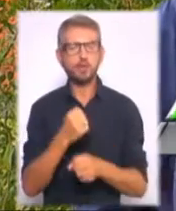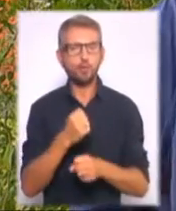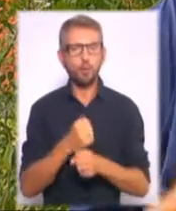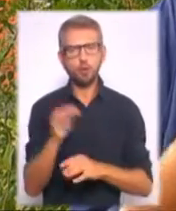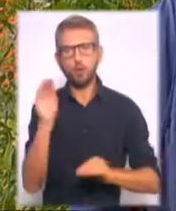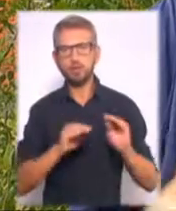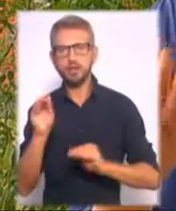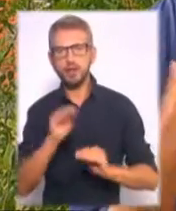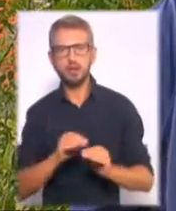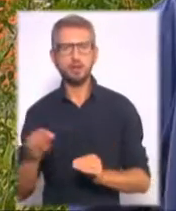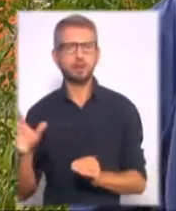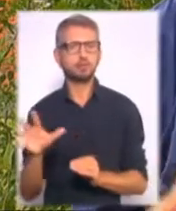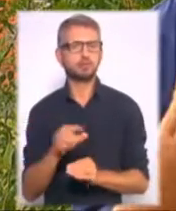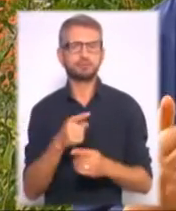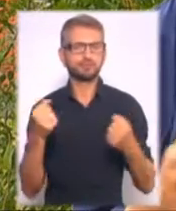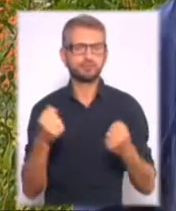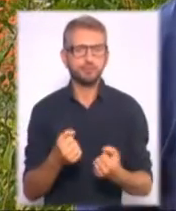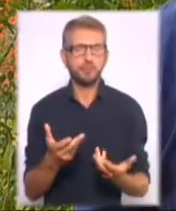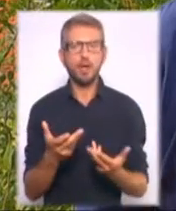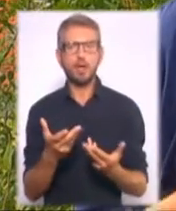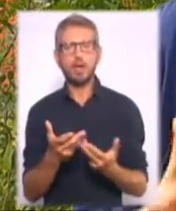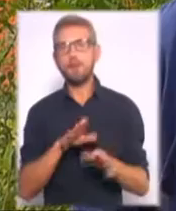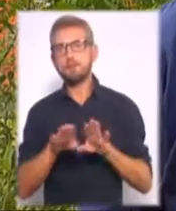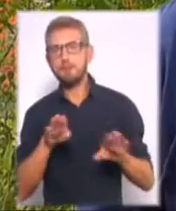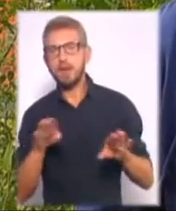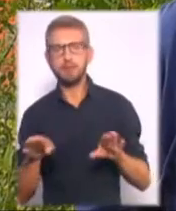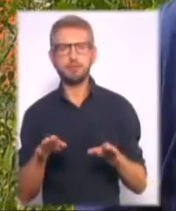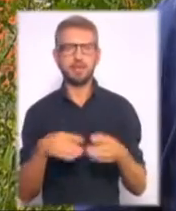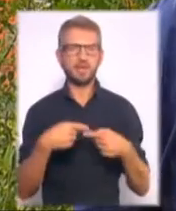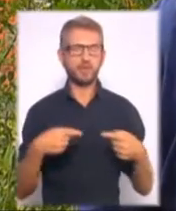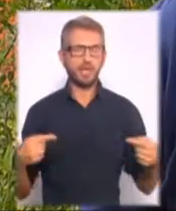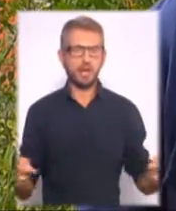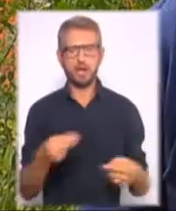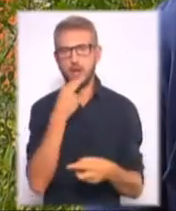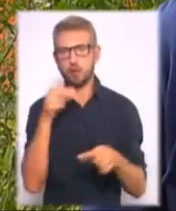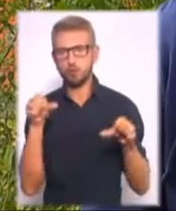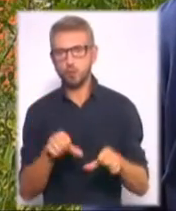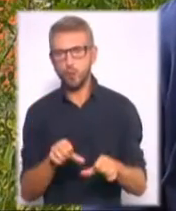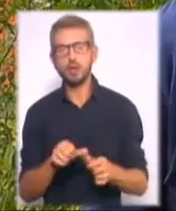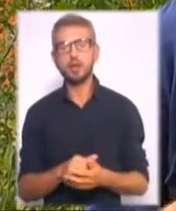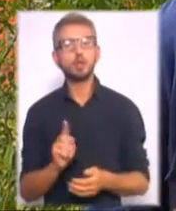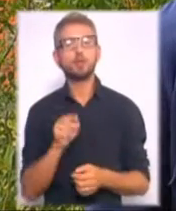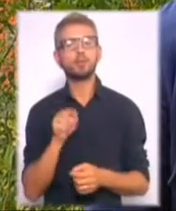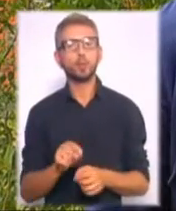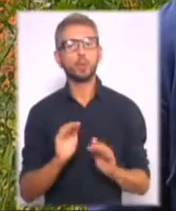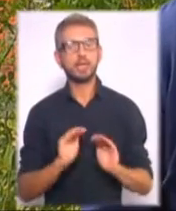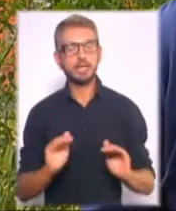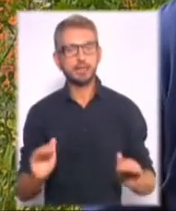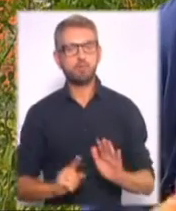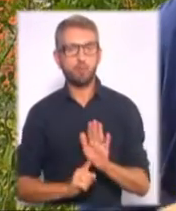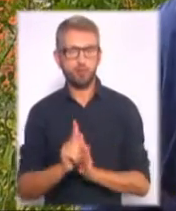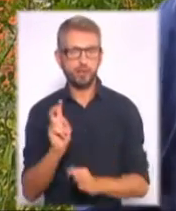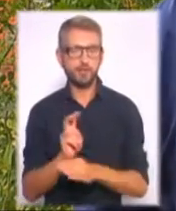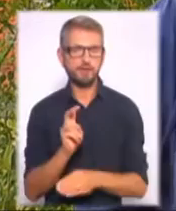меблями, інвентарем необхідним, харчоблок необхідним остаткуванням, для того, щоб тут дітки почали